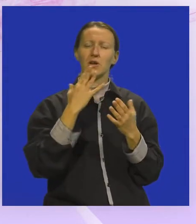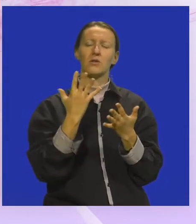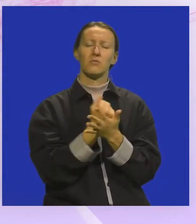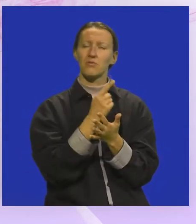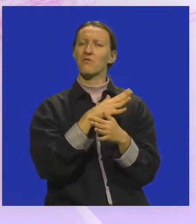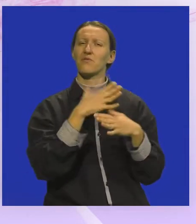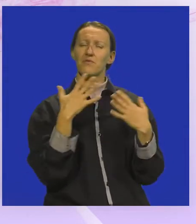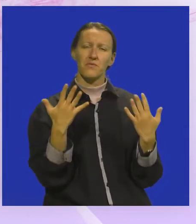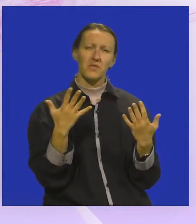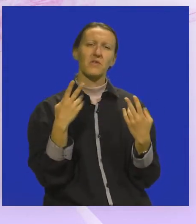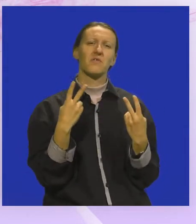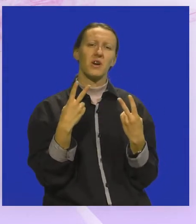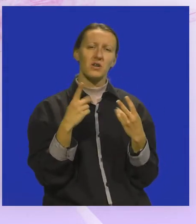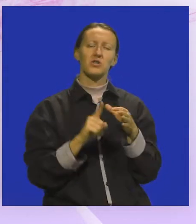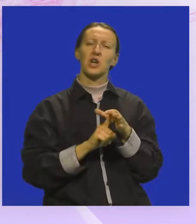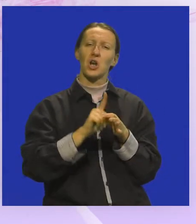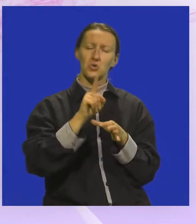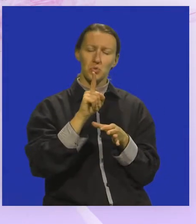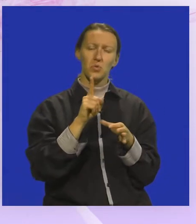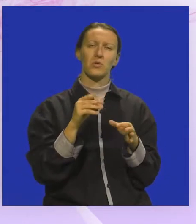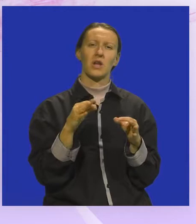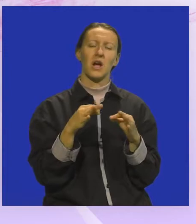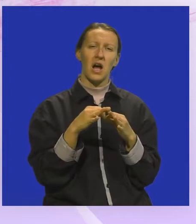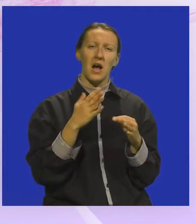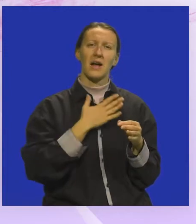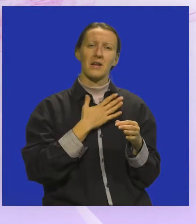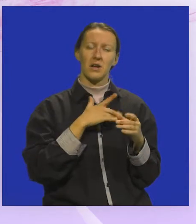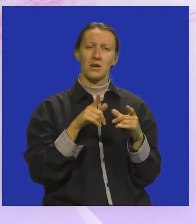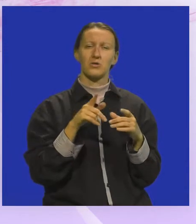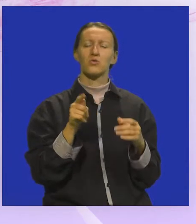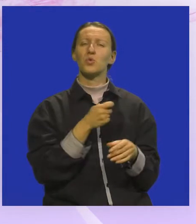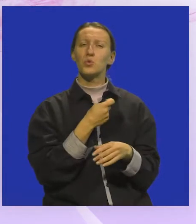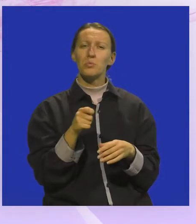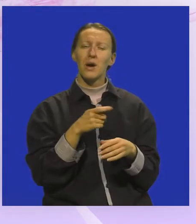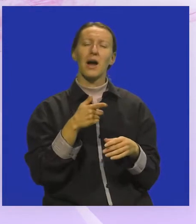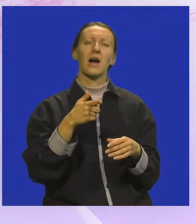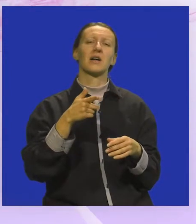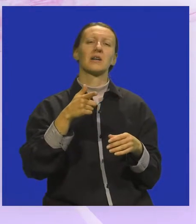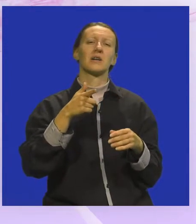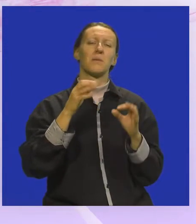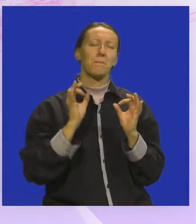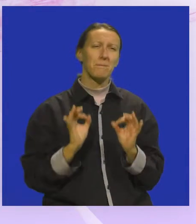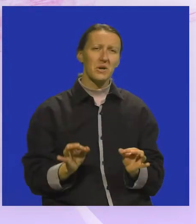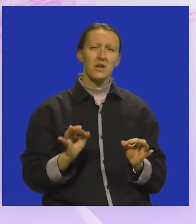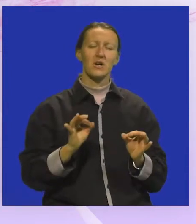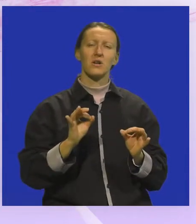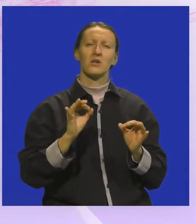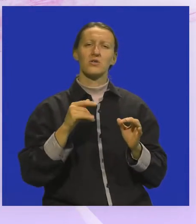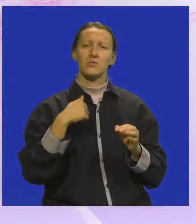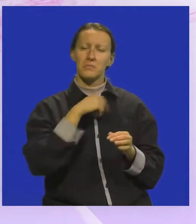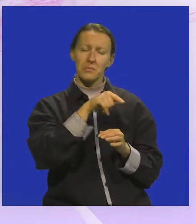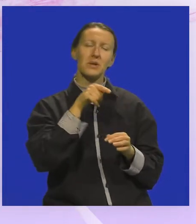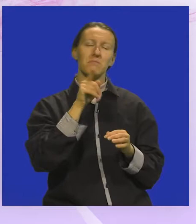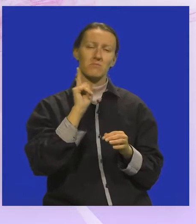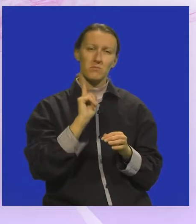značajne rezultate, a u našem Umagu je baš u redu da se onda